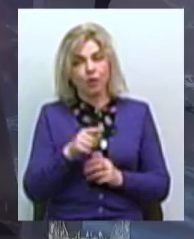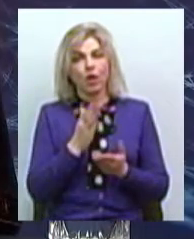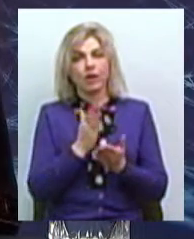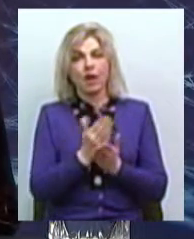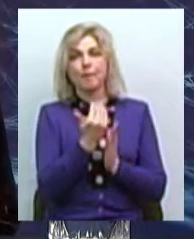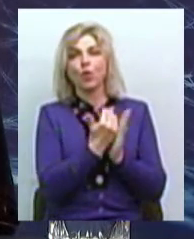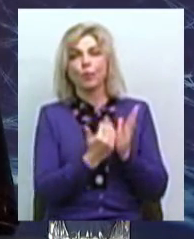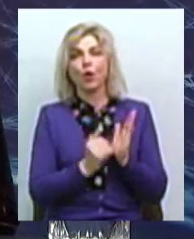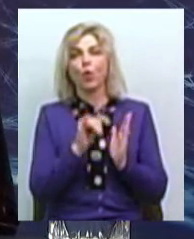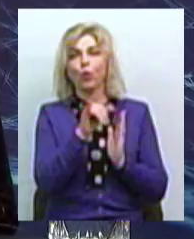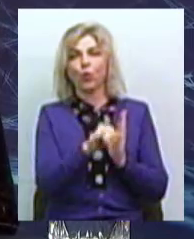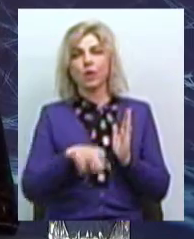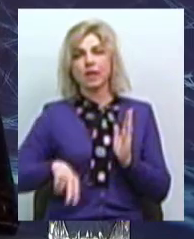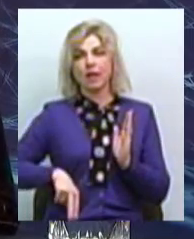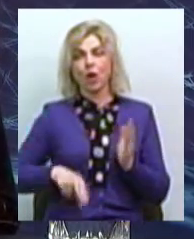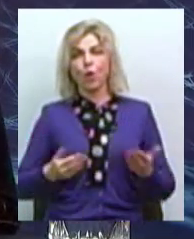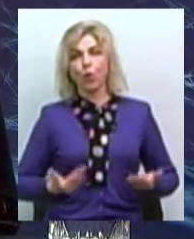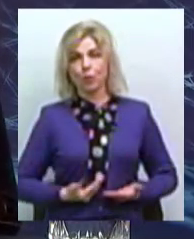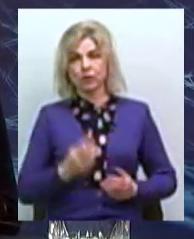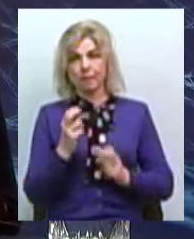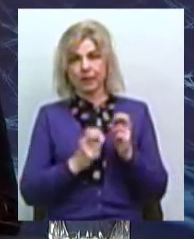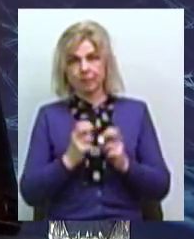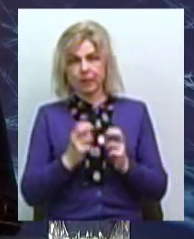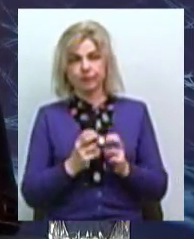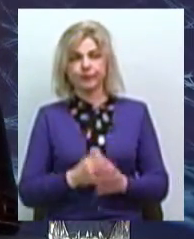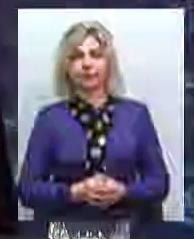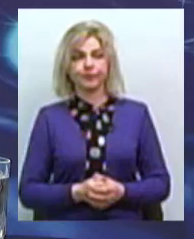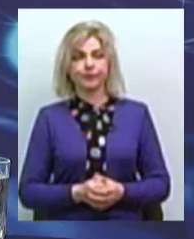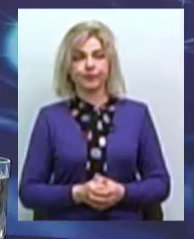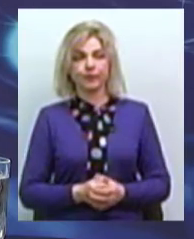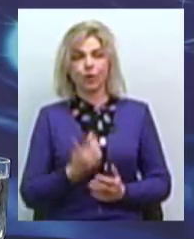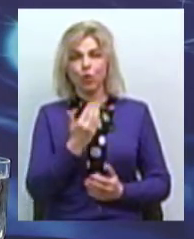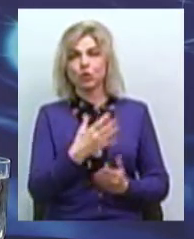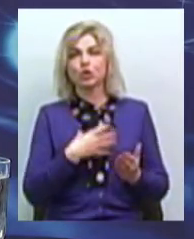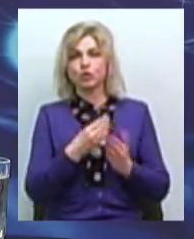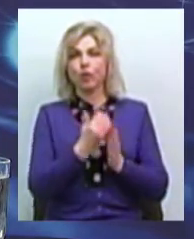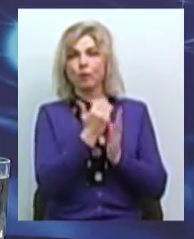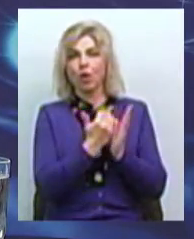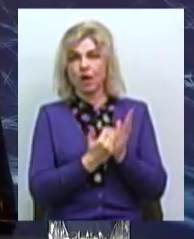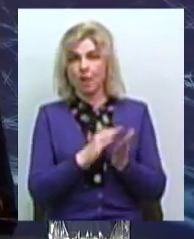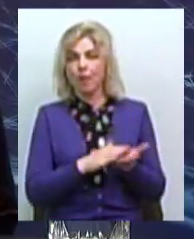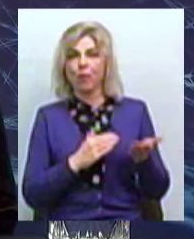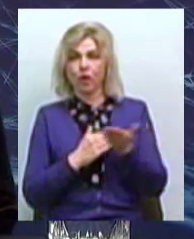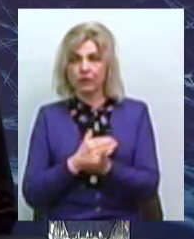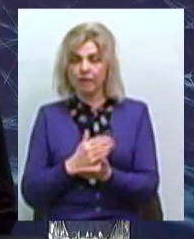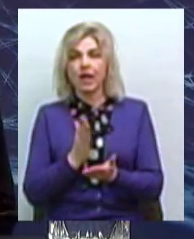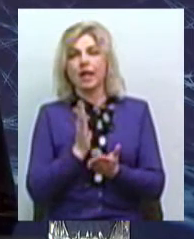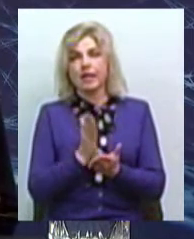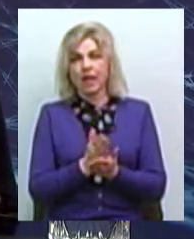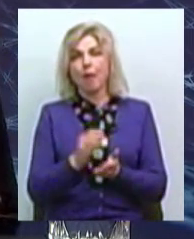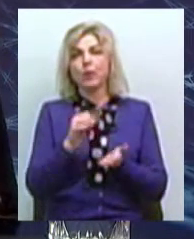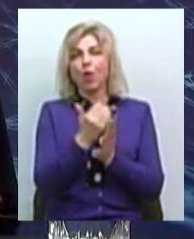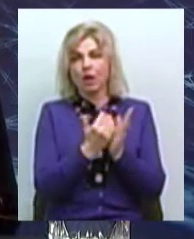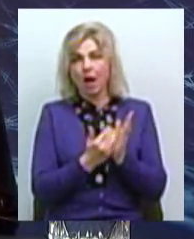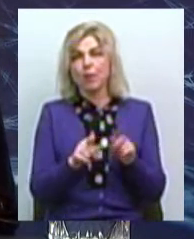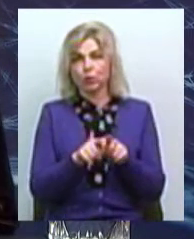в директора комунального підприємства Олександра Леонідовича, він свою програму подав. Є програма, до якої ми долучилися